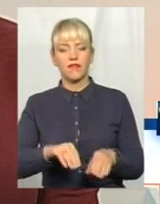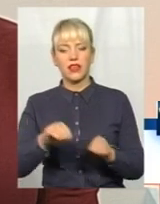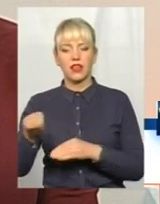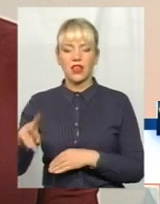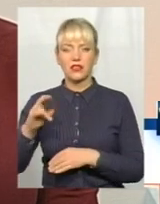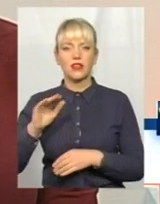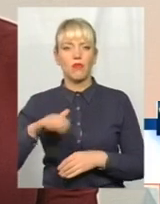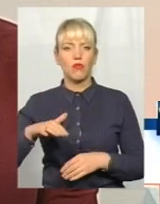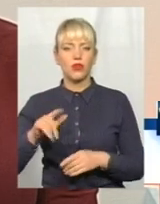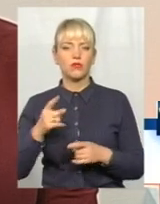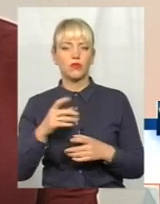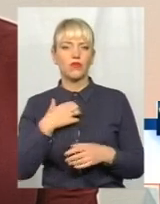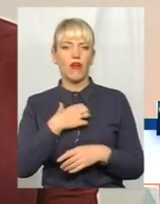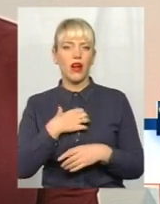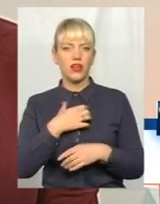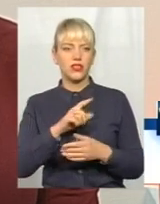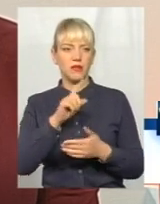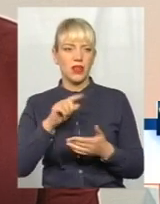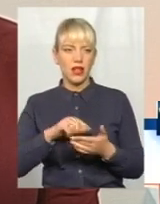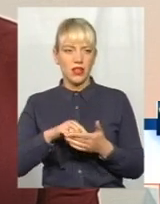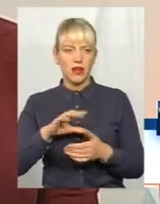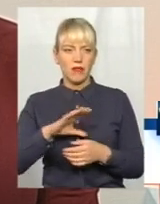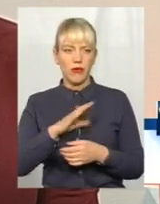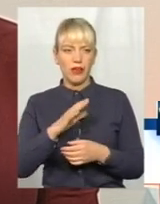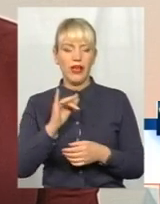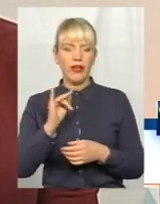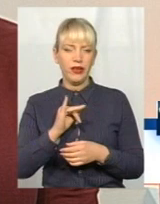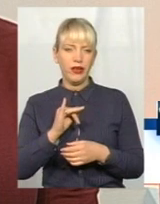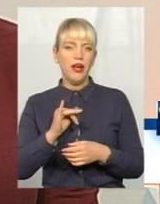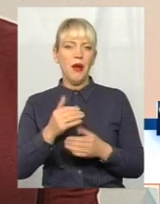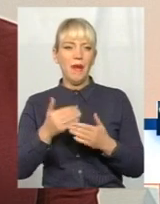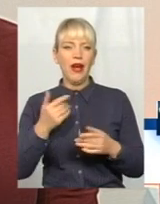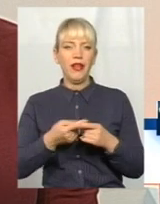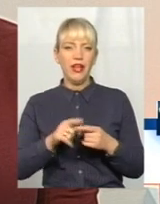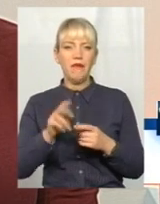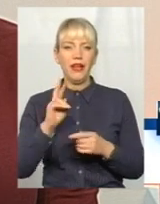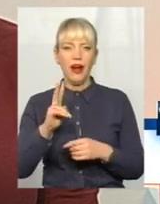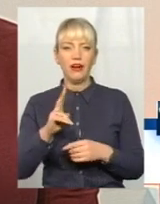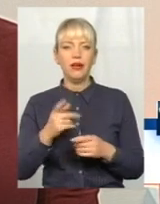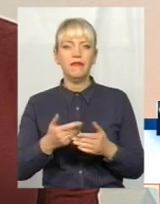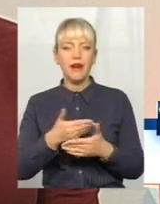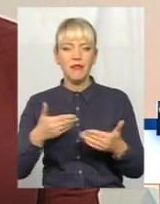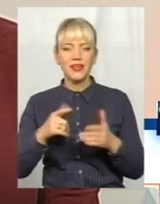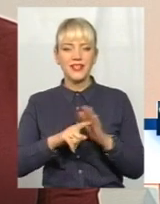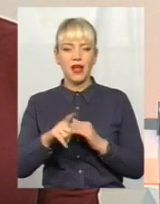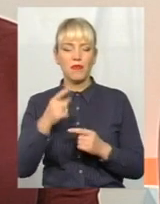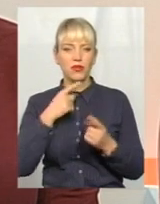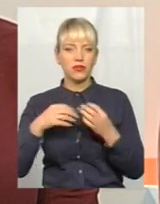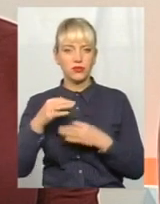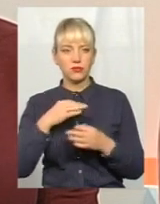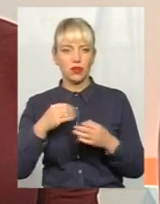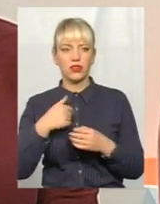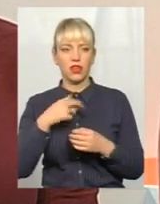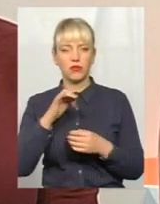були якісь більш нагальніші питання. Ну і перед тим, все-таки, як ми почнемо розмову, я хотів би так